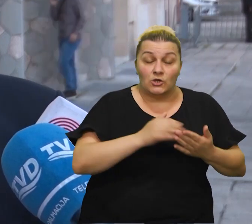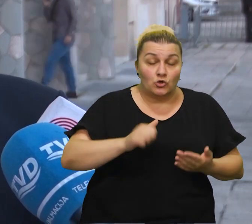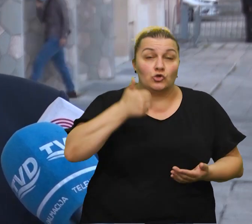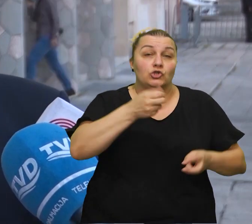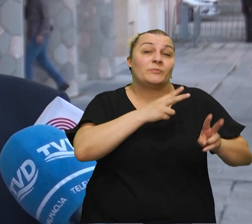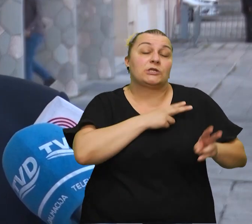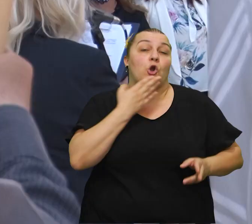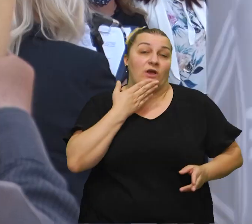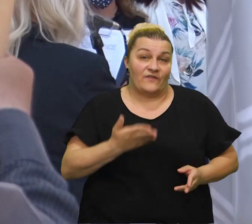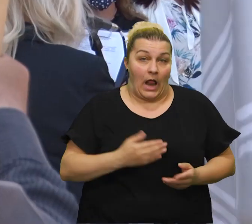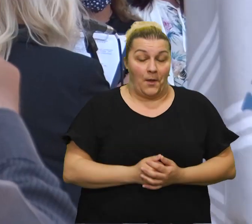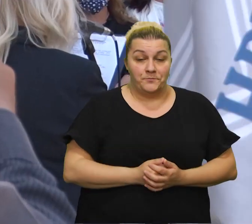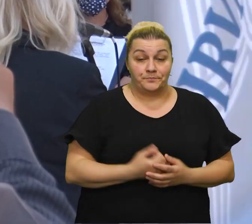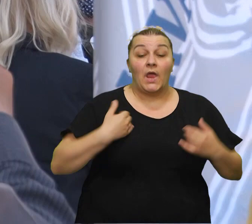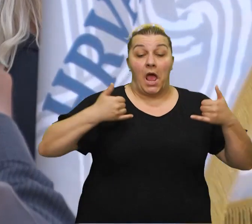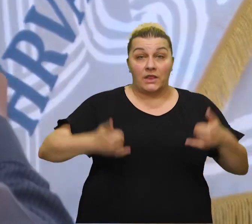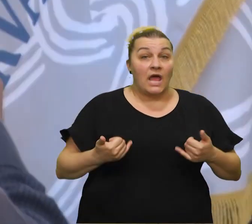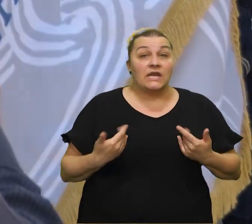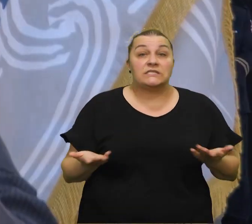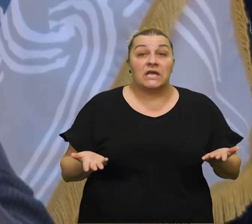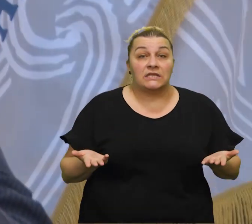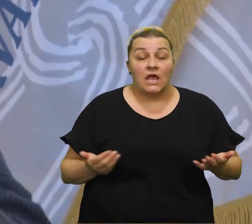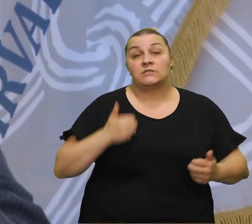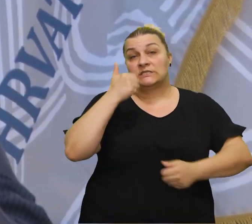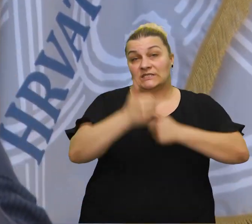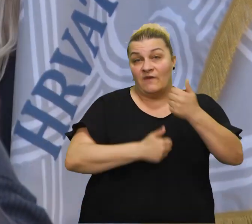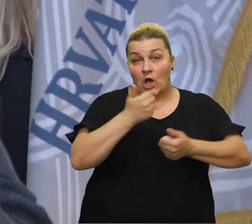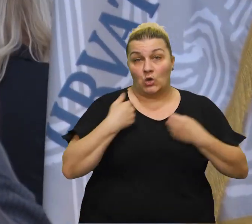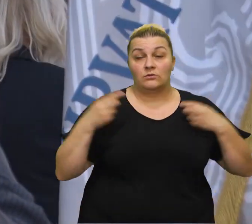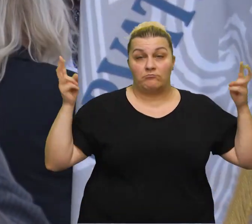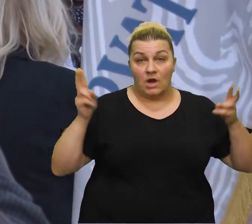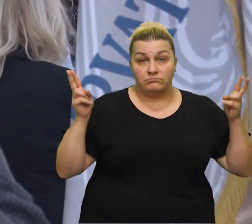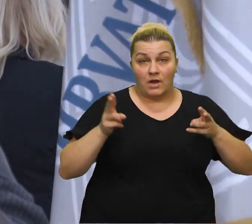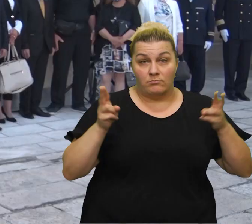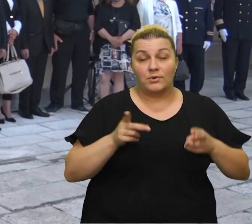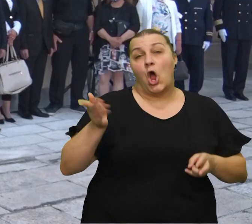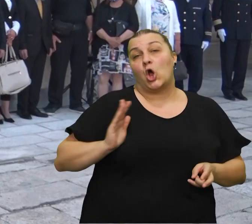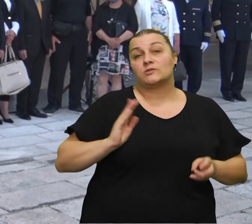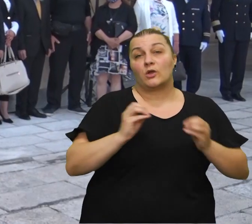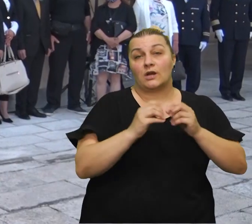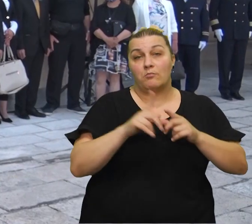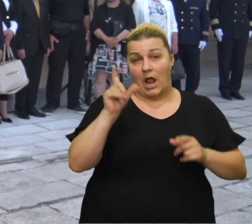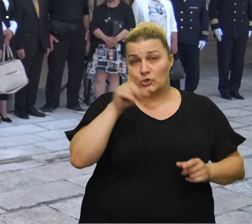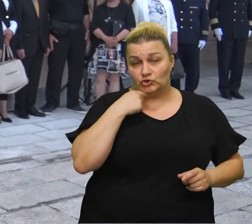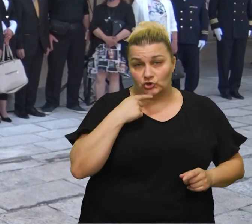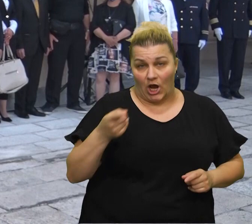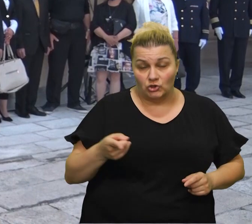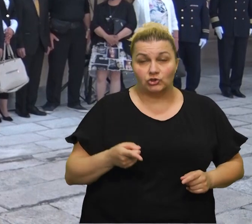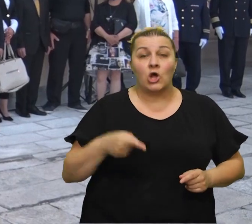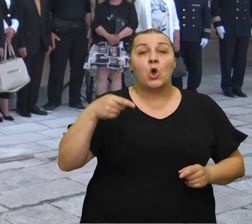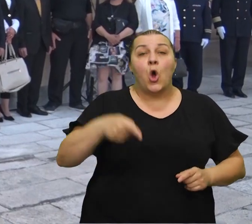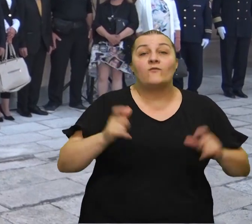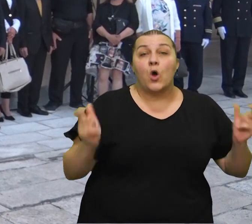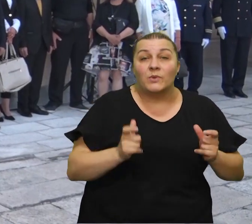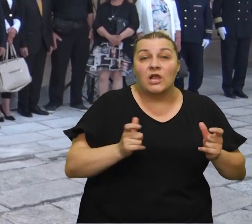srca jedno iskreno hvala. A gdje smo danas? Svake godine nas je sve manje. Tužno će balić. Obilježavanje koje bi